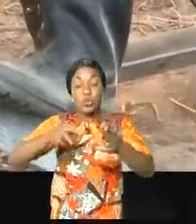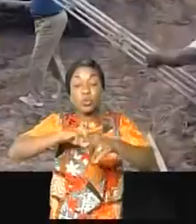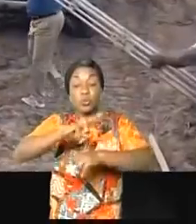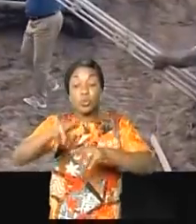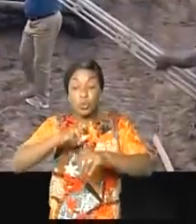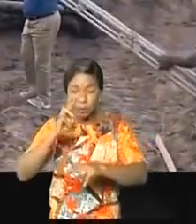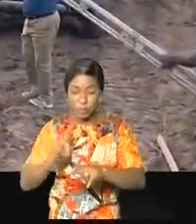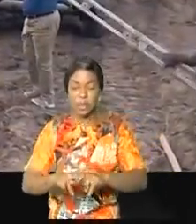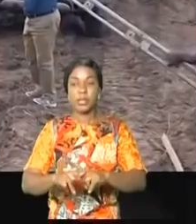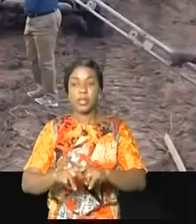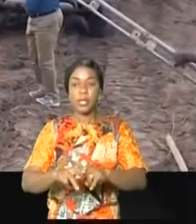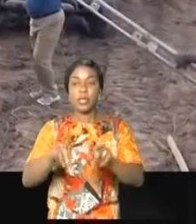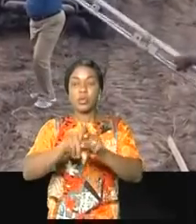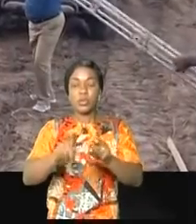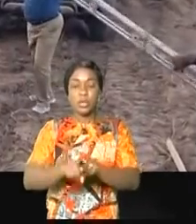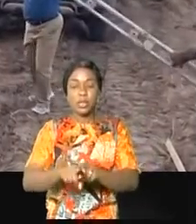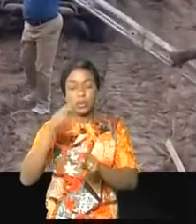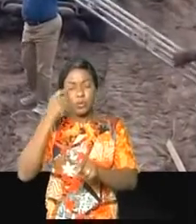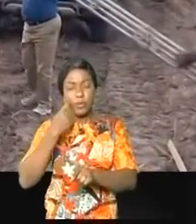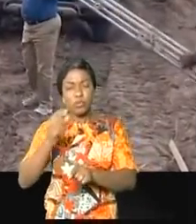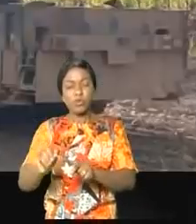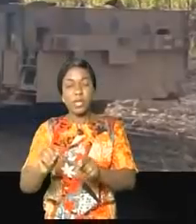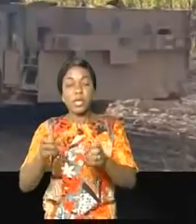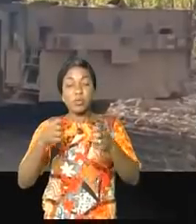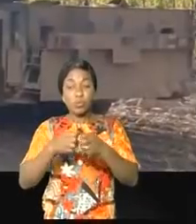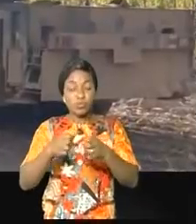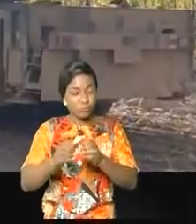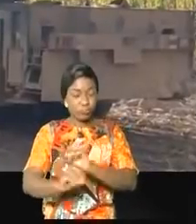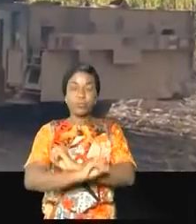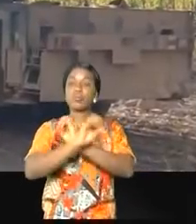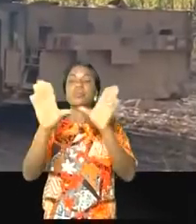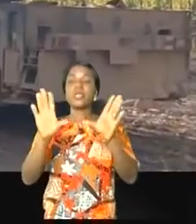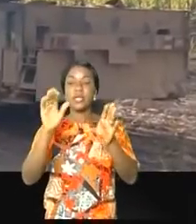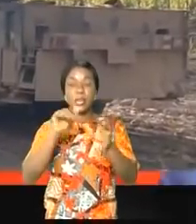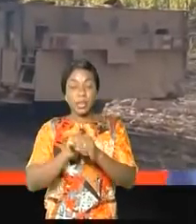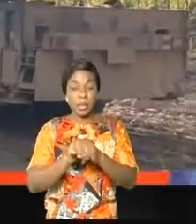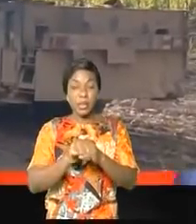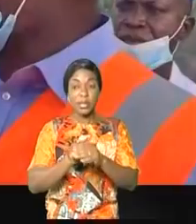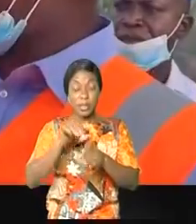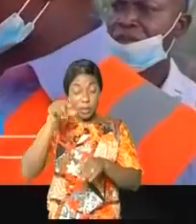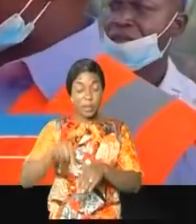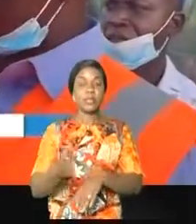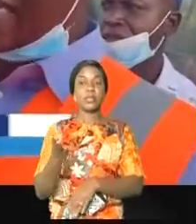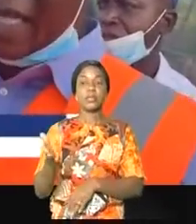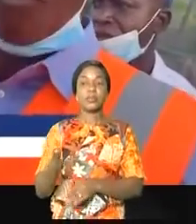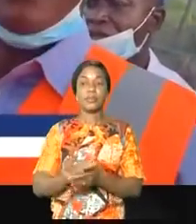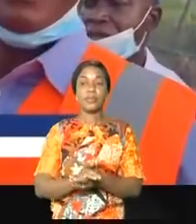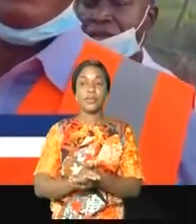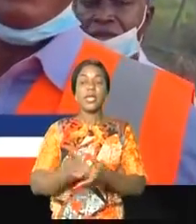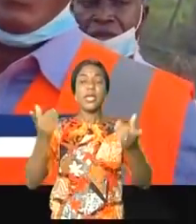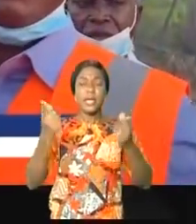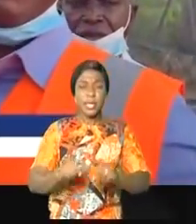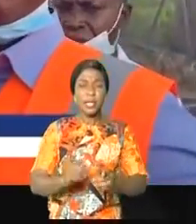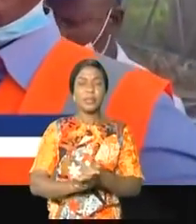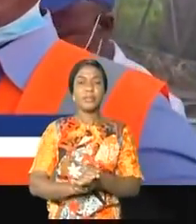civil, en vue d'un rétablissement rapide de l'énergie électrique dans ses coins du pays. Quand le pylône 6 s'est écroulé,